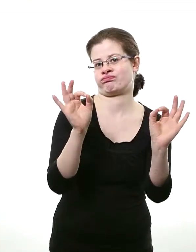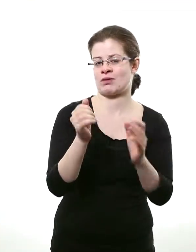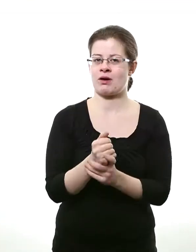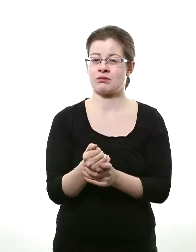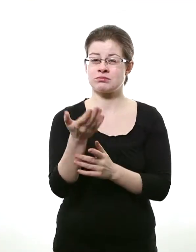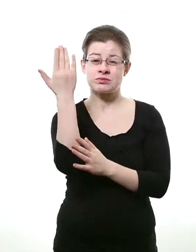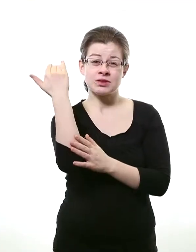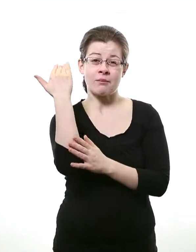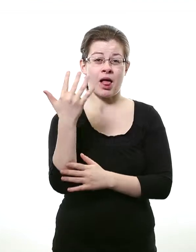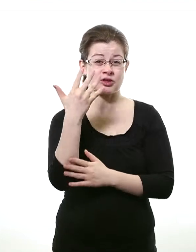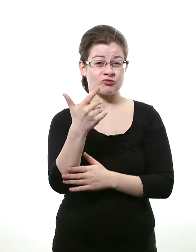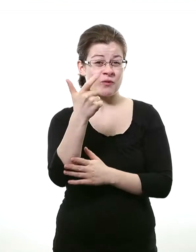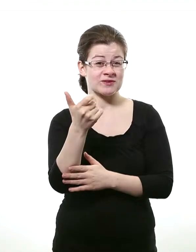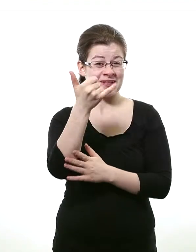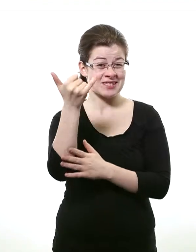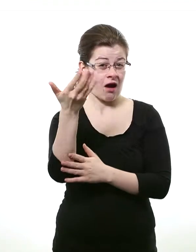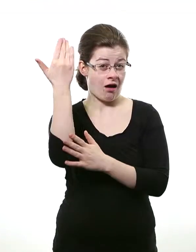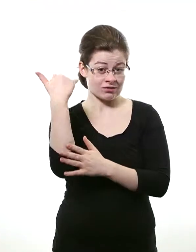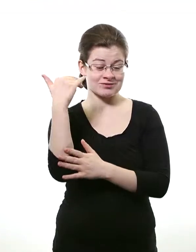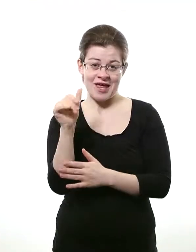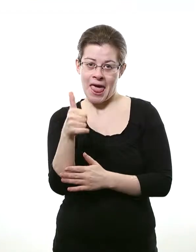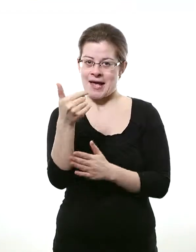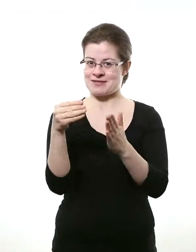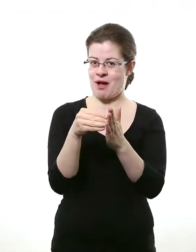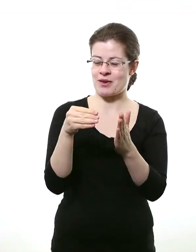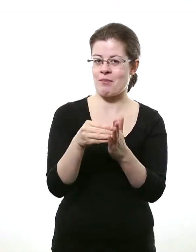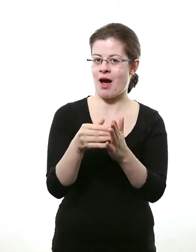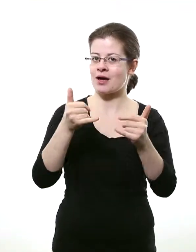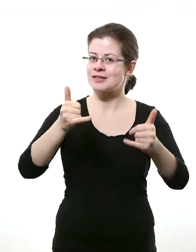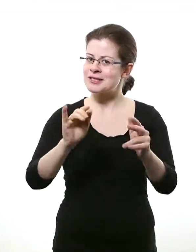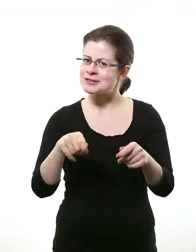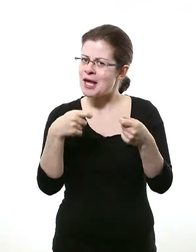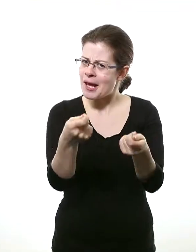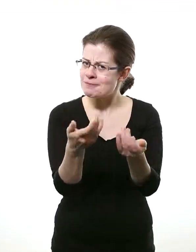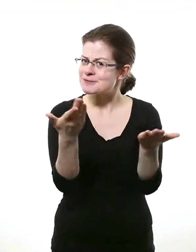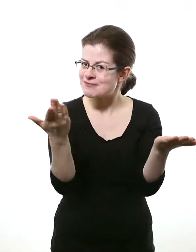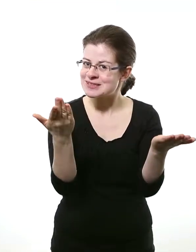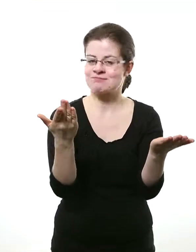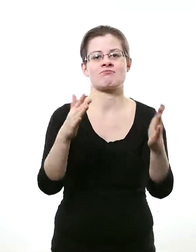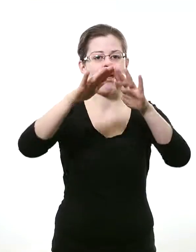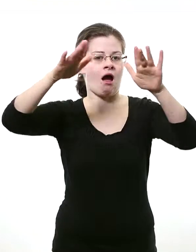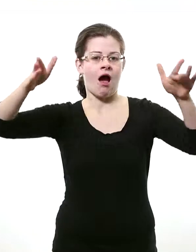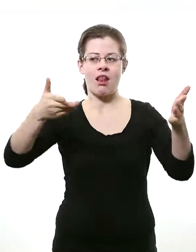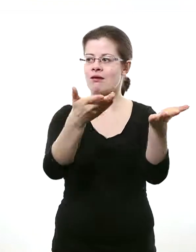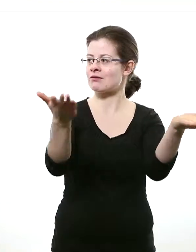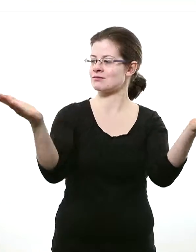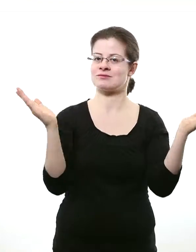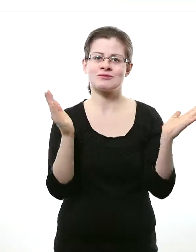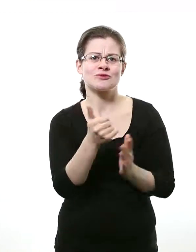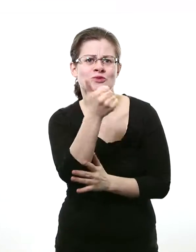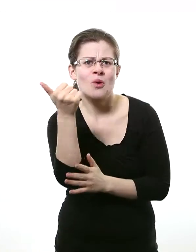dabei waren, und jetzt wirklich eine Bilanz aufweisen, dass wir eine eigene Halle füllen, und diese, man sieht es ja auch im Hintergrund,